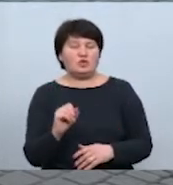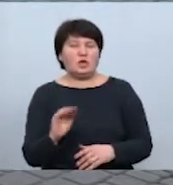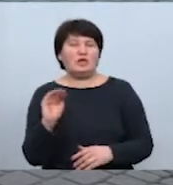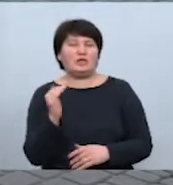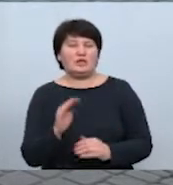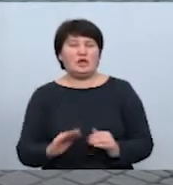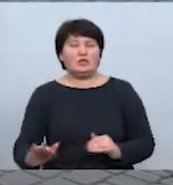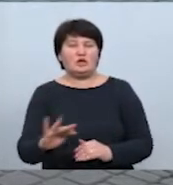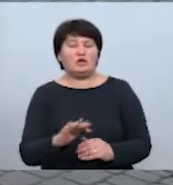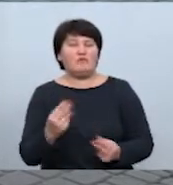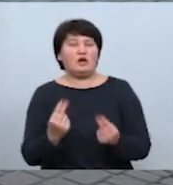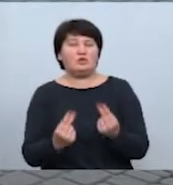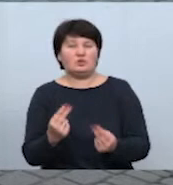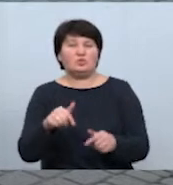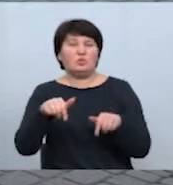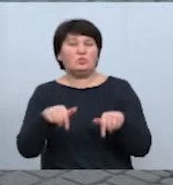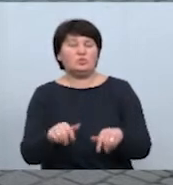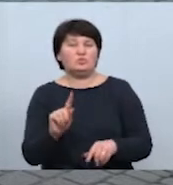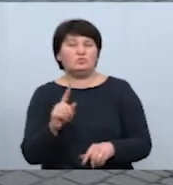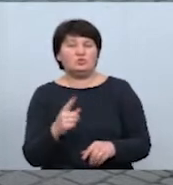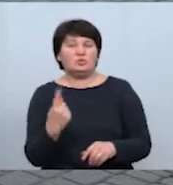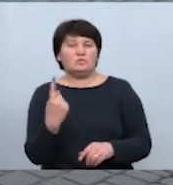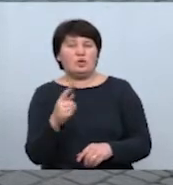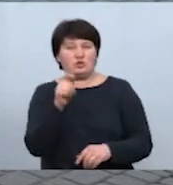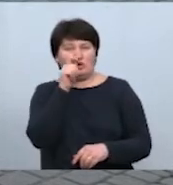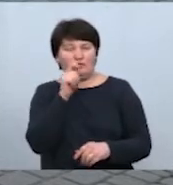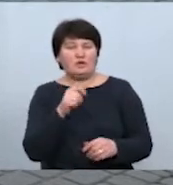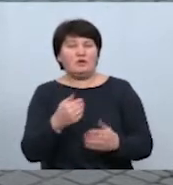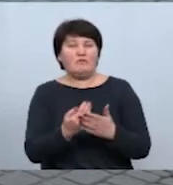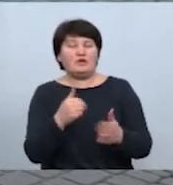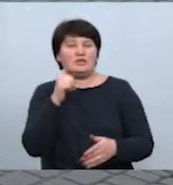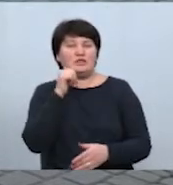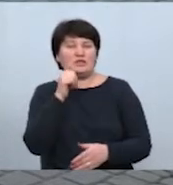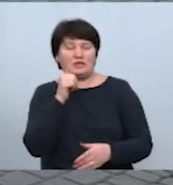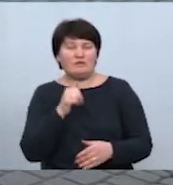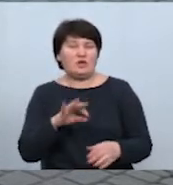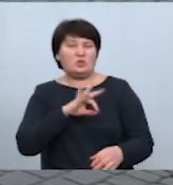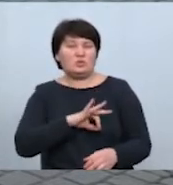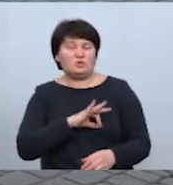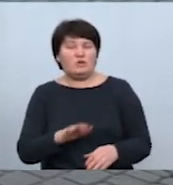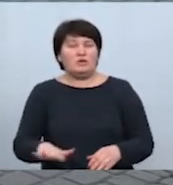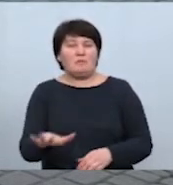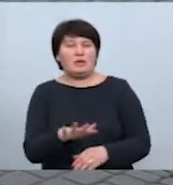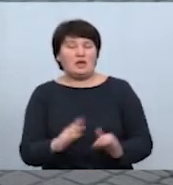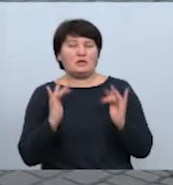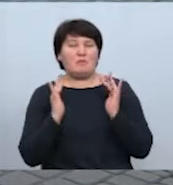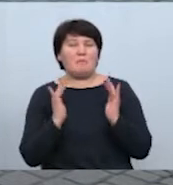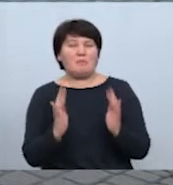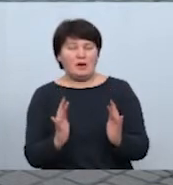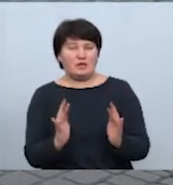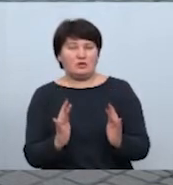також дитяча ігрова зона. І недорамно ми знаходимося саме тут, тому що з першого літня, саме від завтра, обмежать користування майданчиків, паркових та